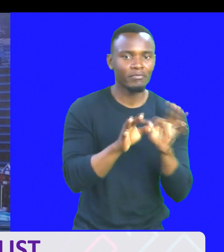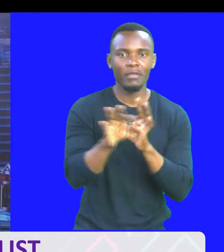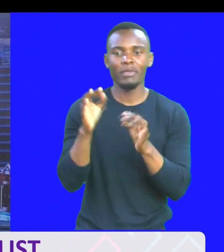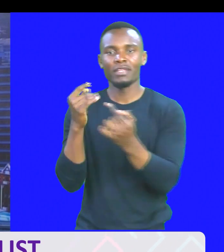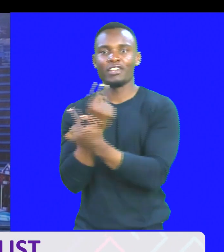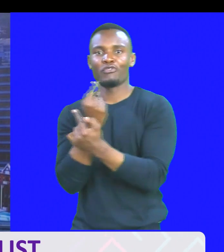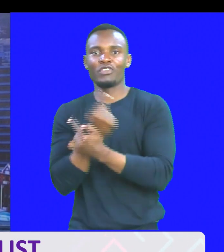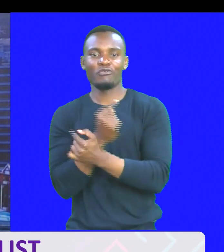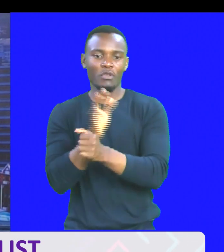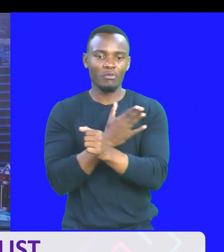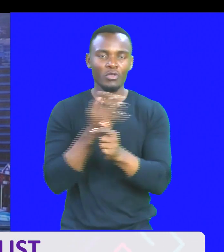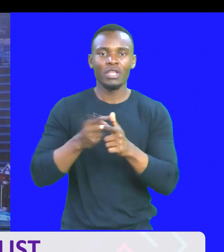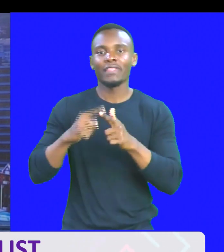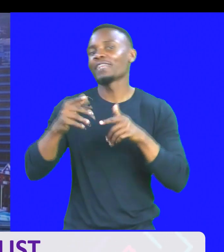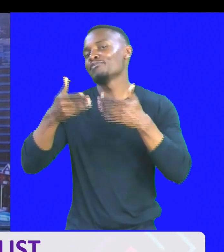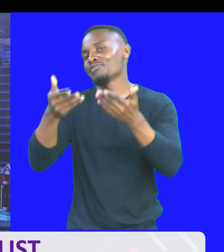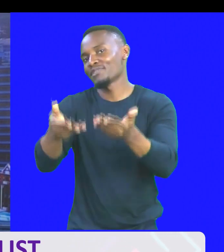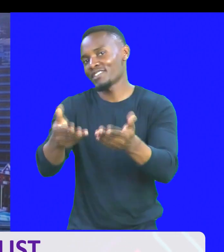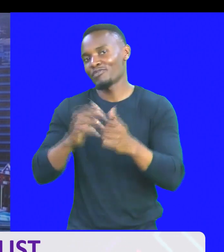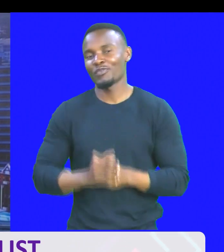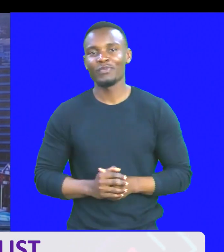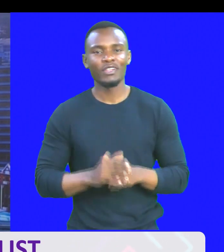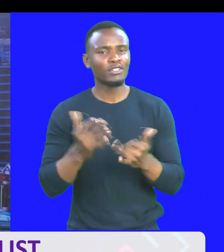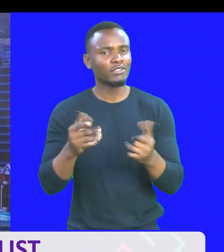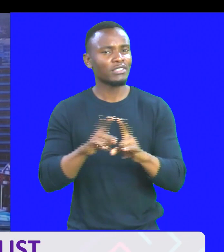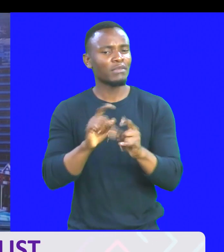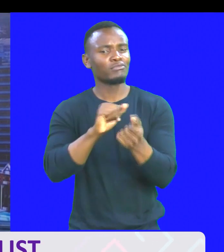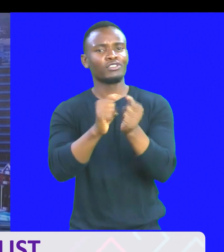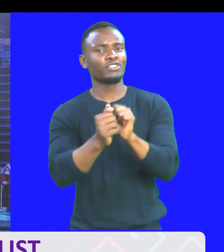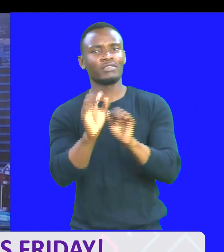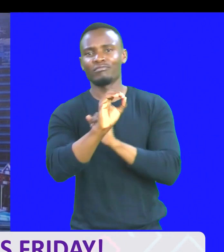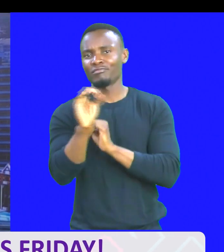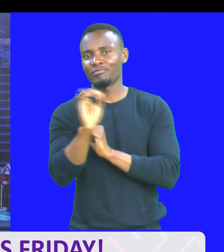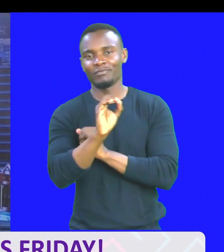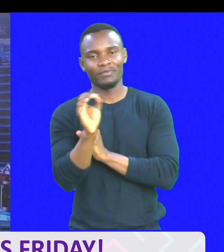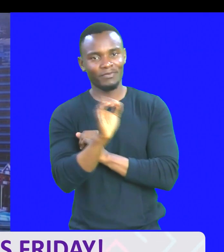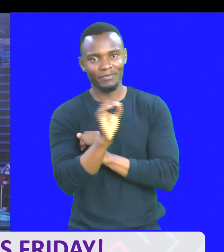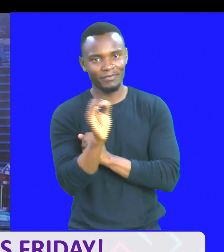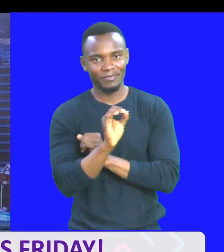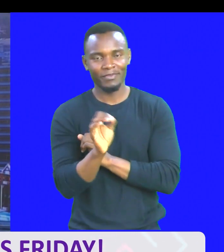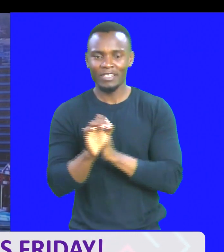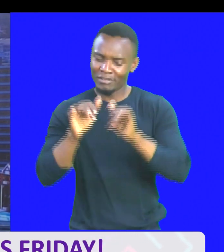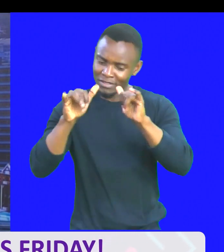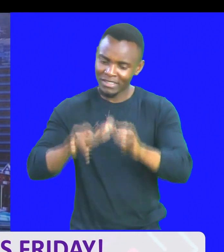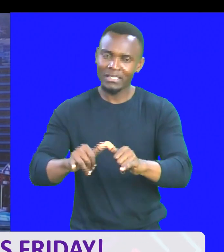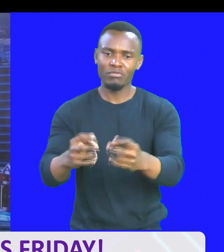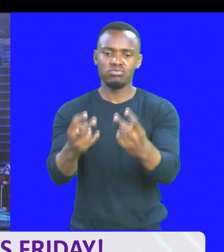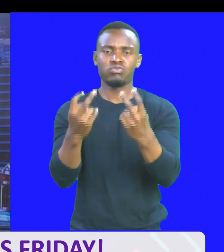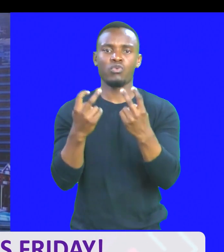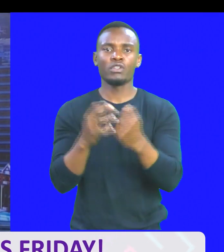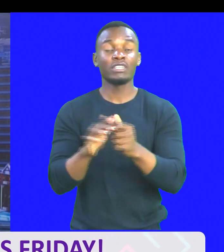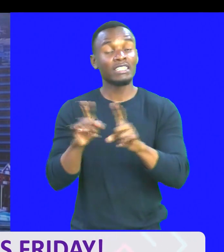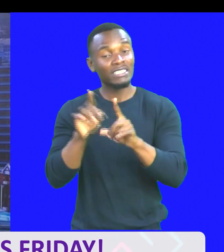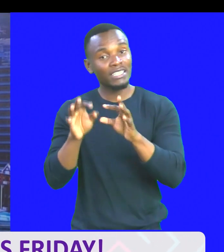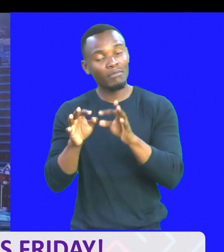kopiga, venye inafa. So, hey, maze. Uzitoke hapo, uzitoke hapo. Hata ikiwa fiti, enda pale kwa beshte hako.